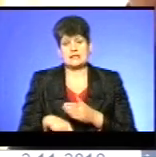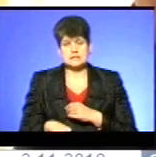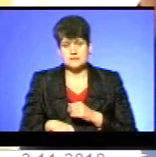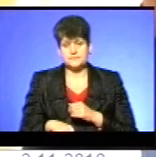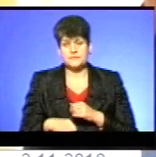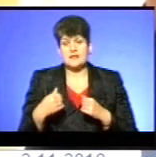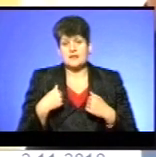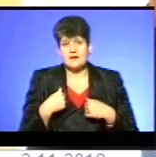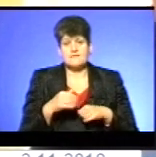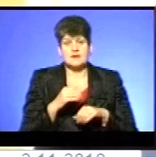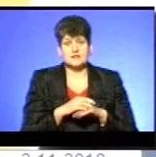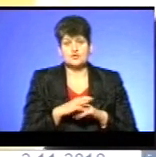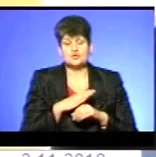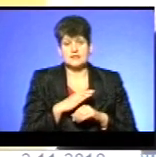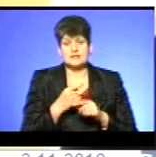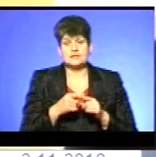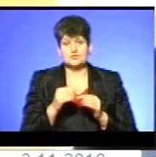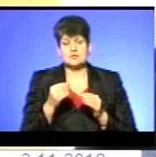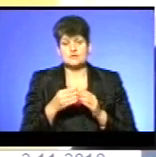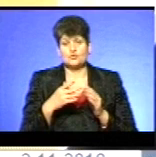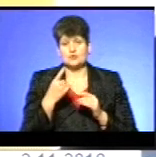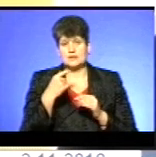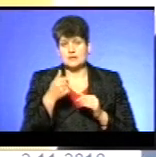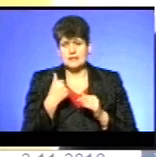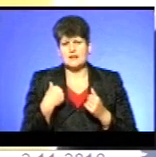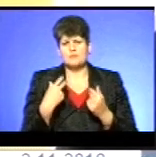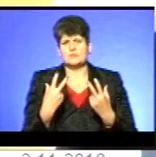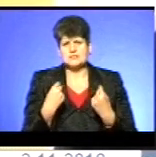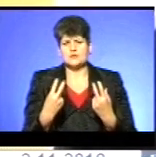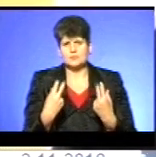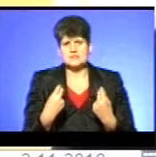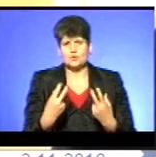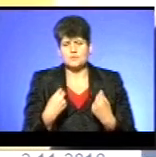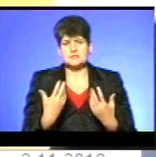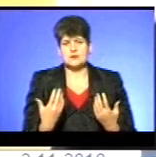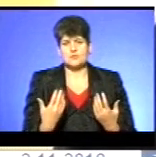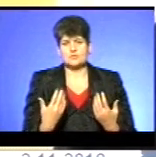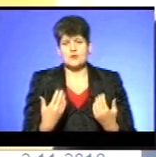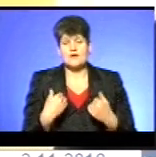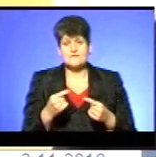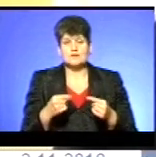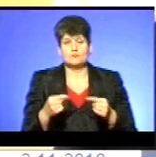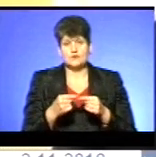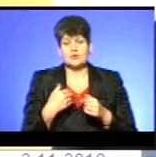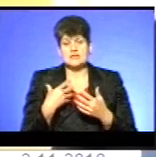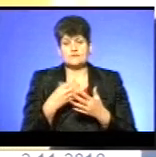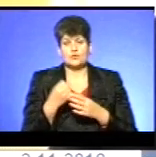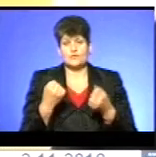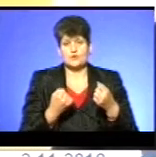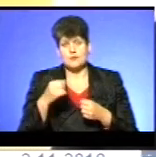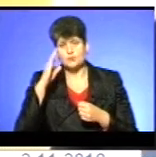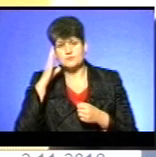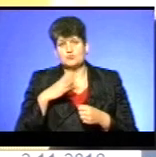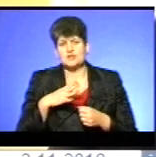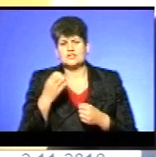фактично чекаю вже на цей тариф рік часу. Нам постійно його обіцяють, обіцяють, обіцяють. Відповідно, я своїм водіям говорю, хлопці,